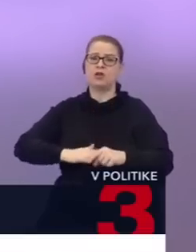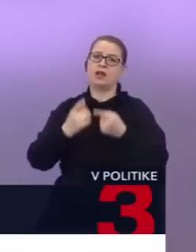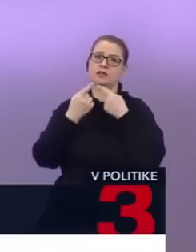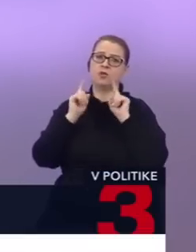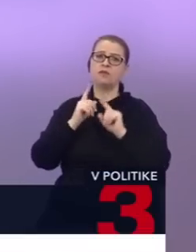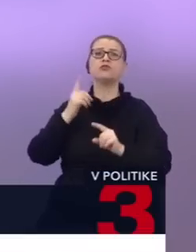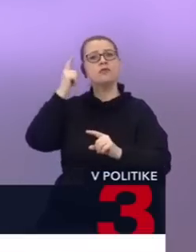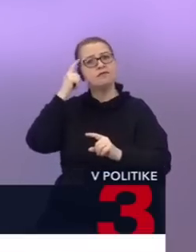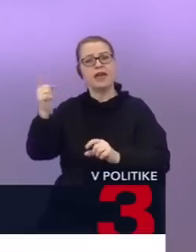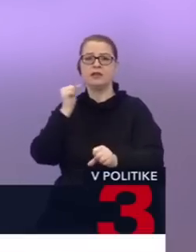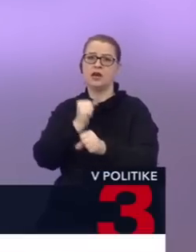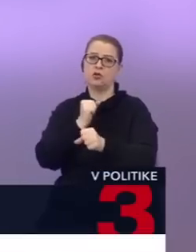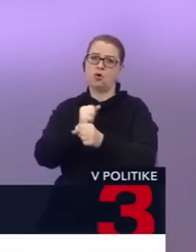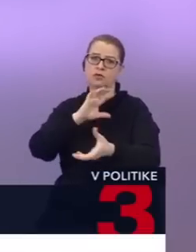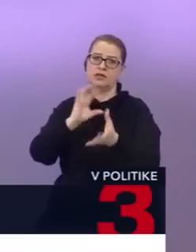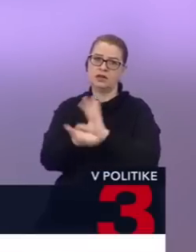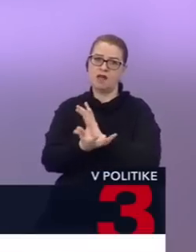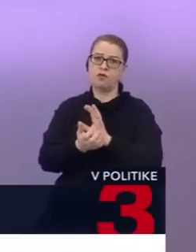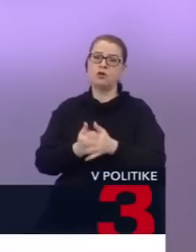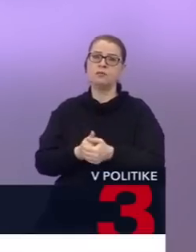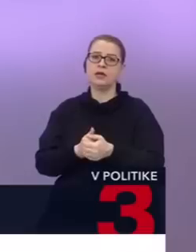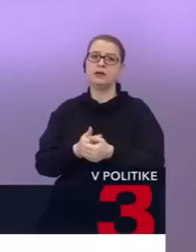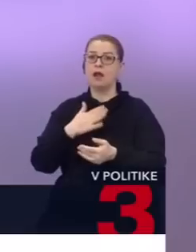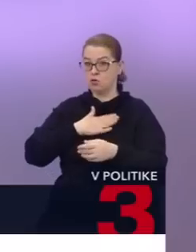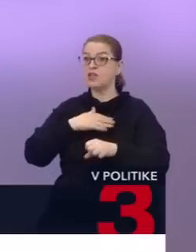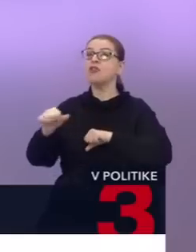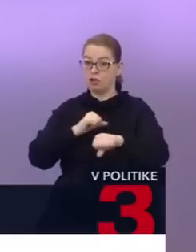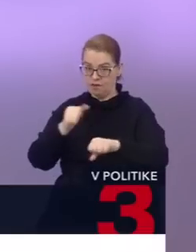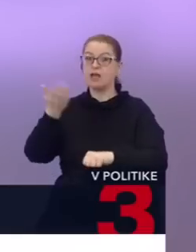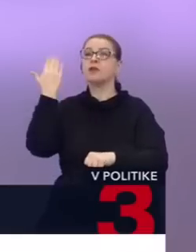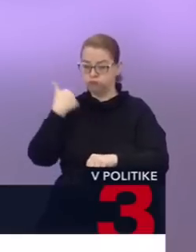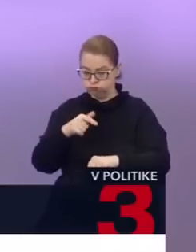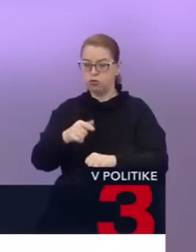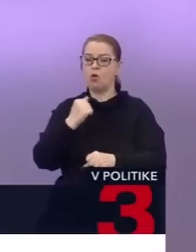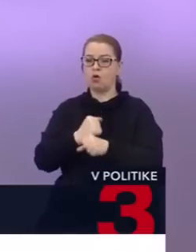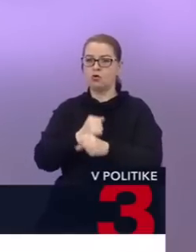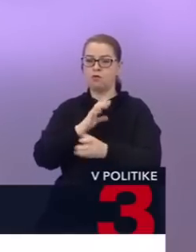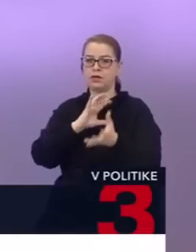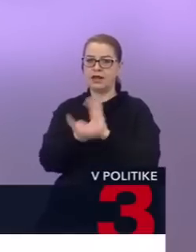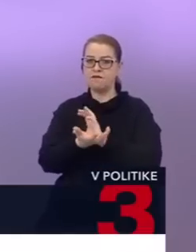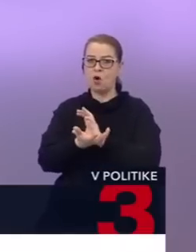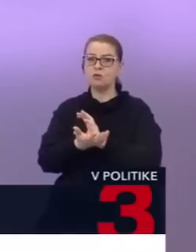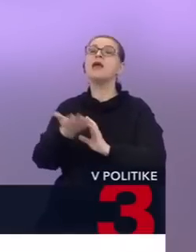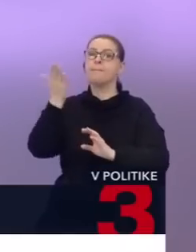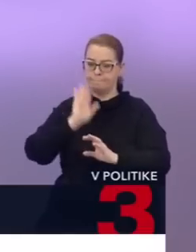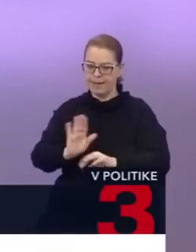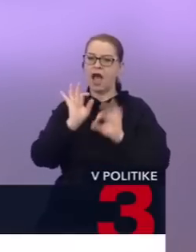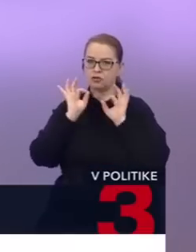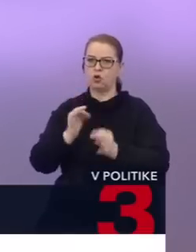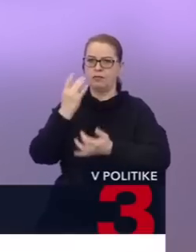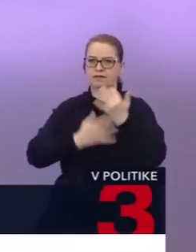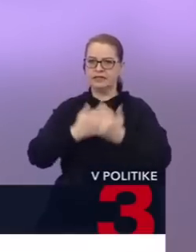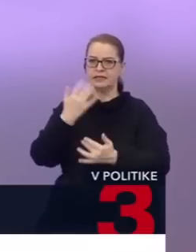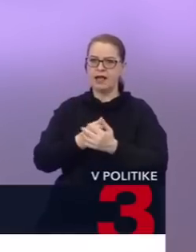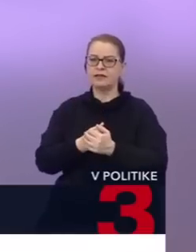robiť reformy, lebo naša vláda tie reformy robila a má aj nejaké výsledky, ktorí menia Slovensko, robia zo Slovenska fungujúci